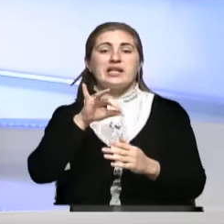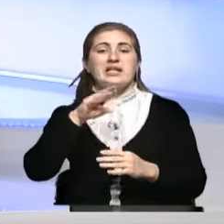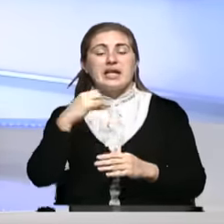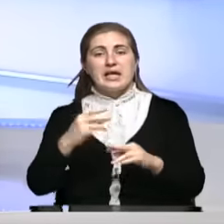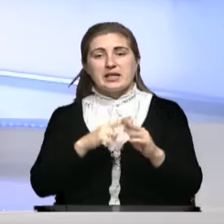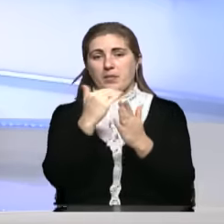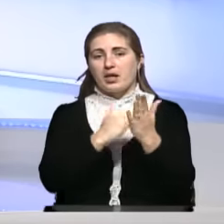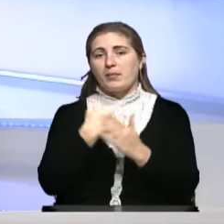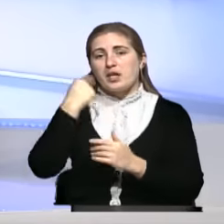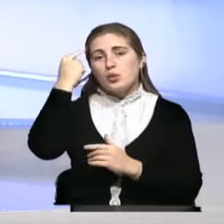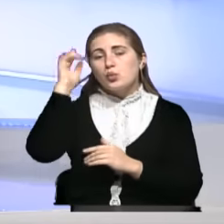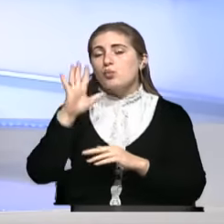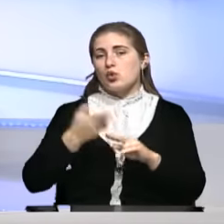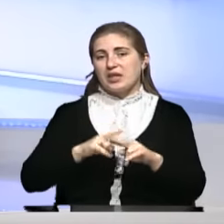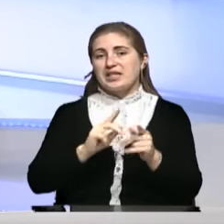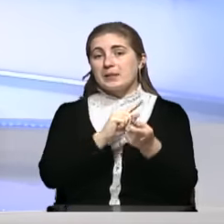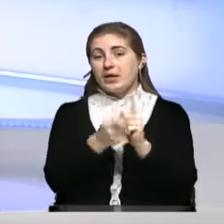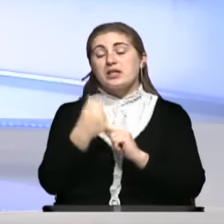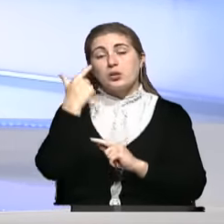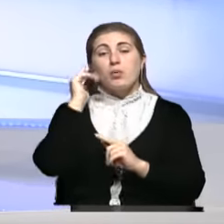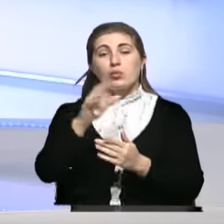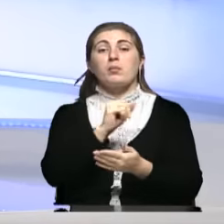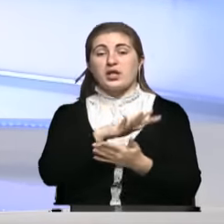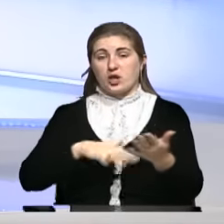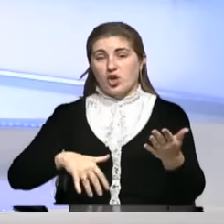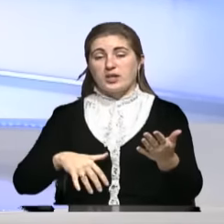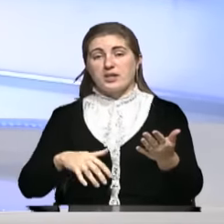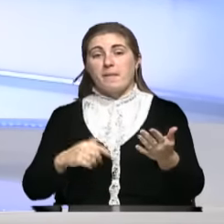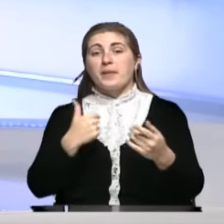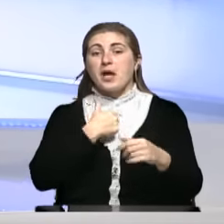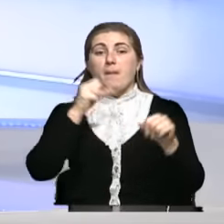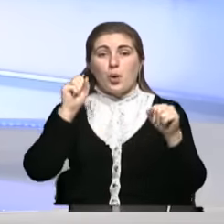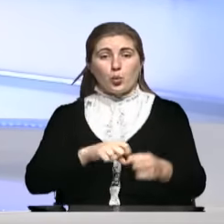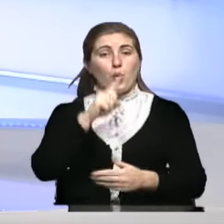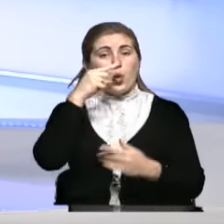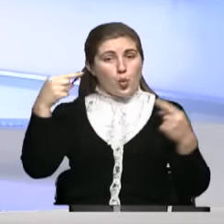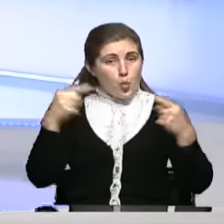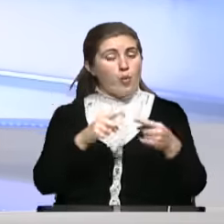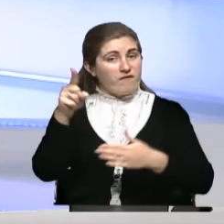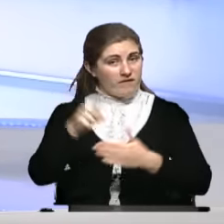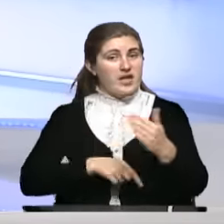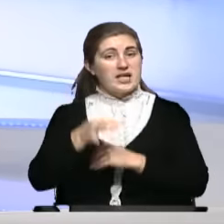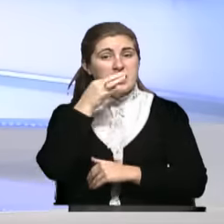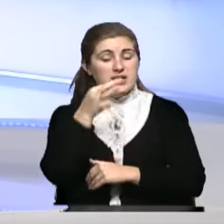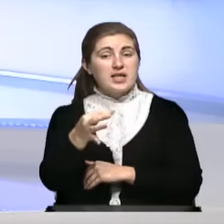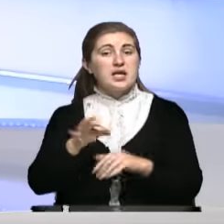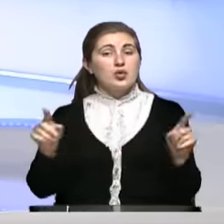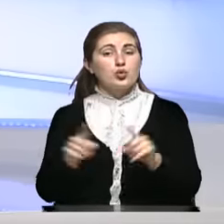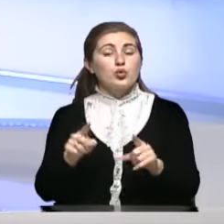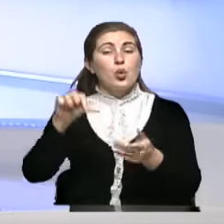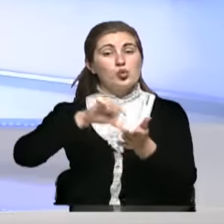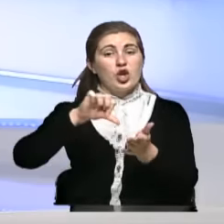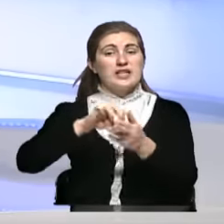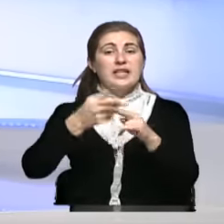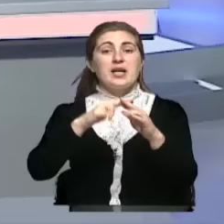я не думаю, что они изменятся, они будут продолжаться. Я могу уверенно сказать, что участники